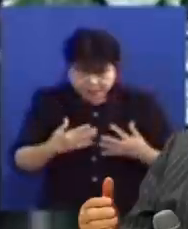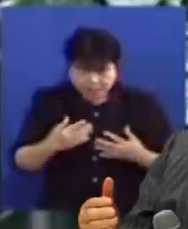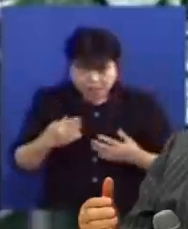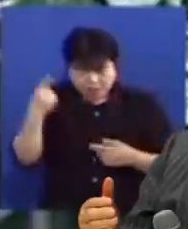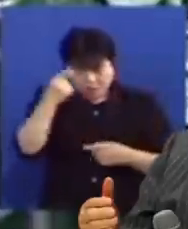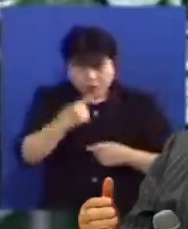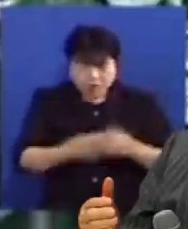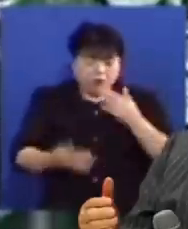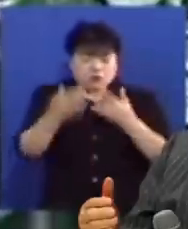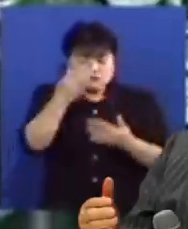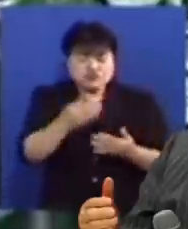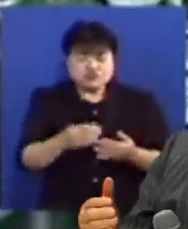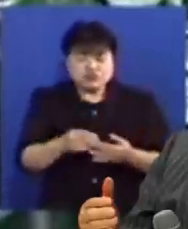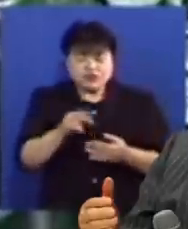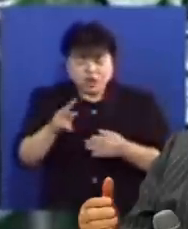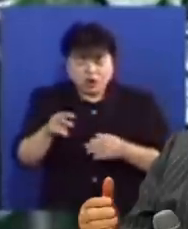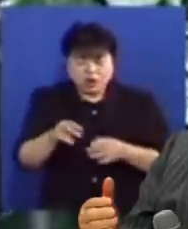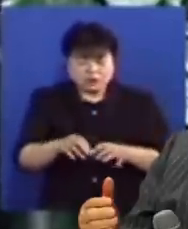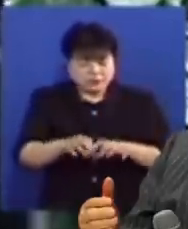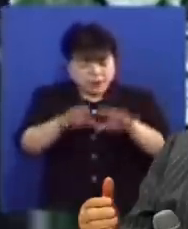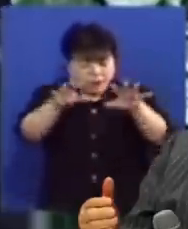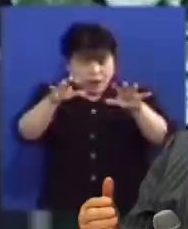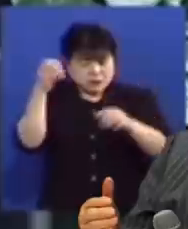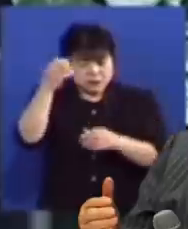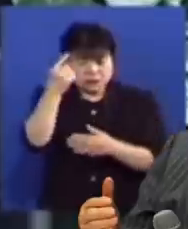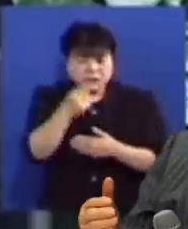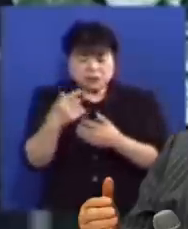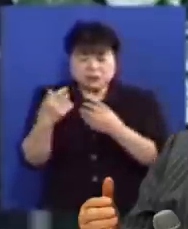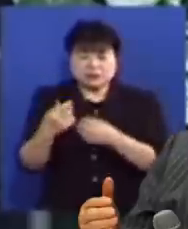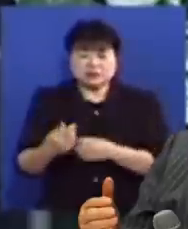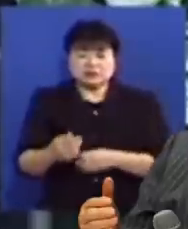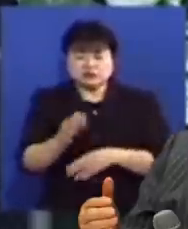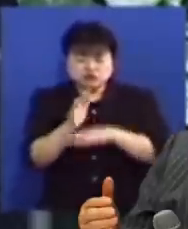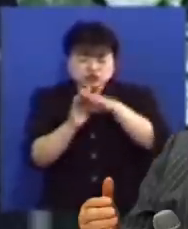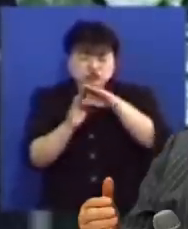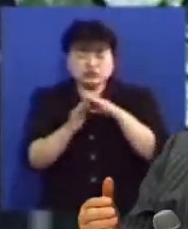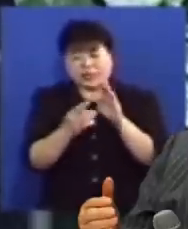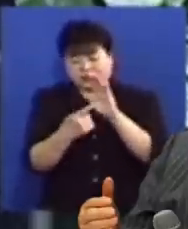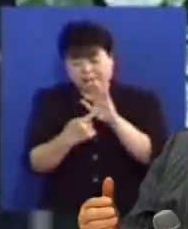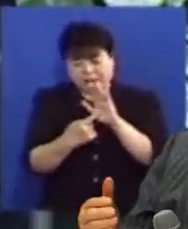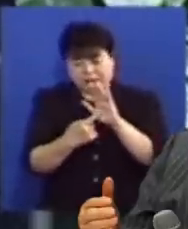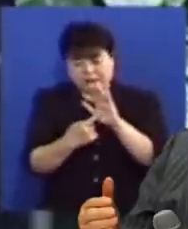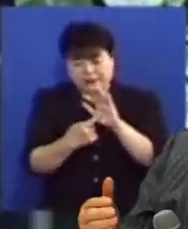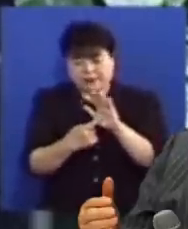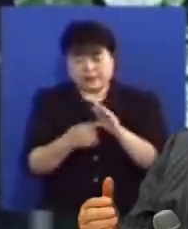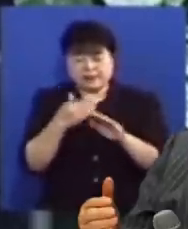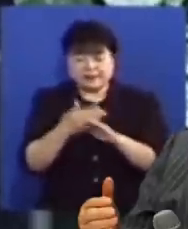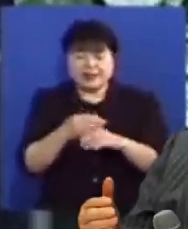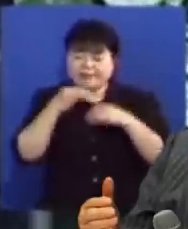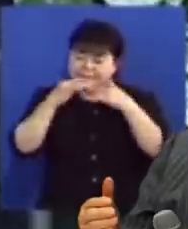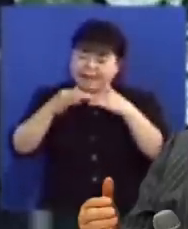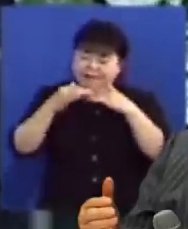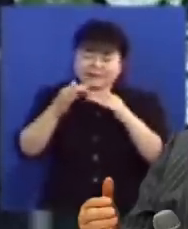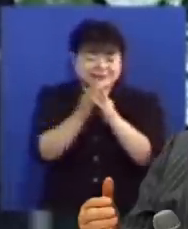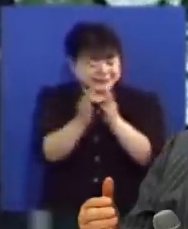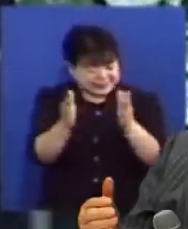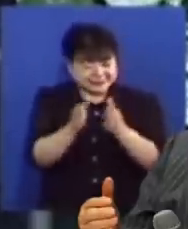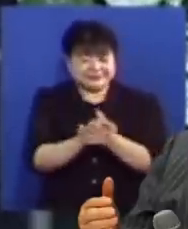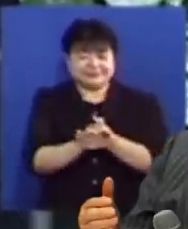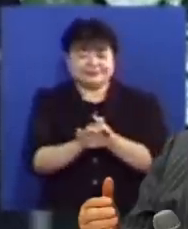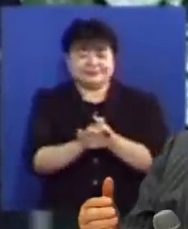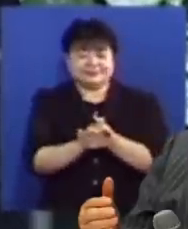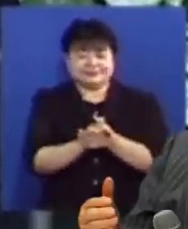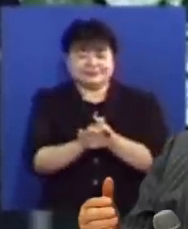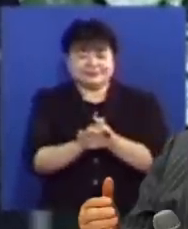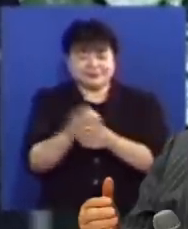머리에 불같이 갈라진 것이더니 성령의 충만함을 받고 성령이 말하게 하심을 따라 다른 방언으로 말하기 시작하더라고 말하는 것인데